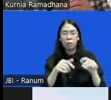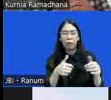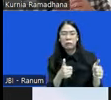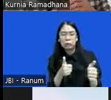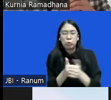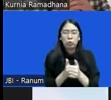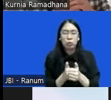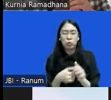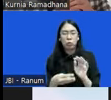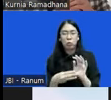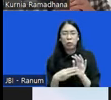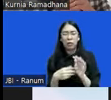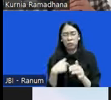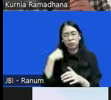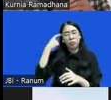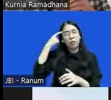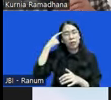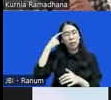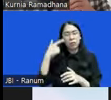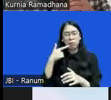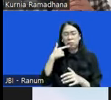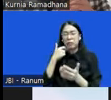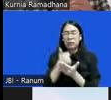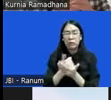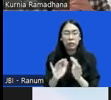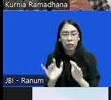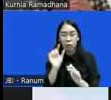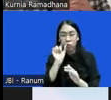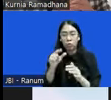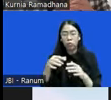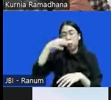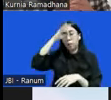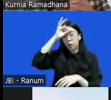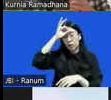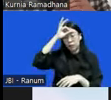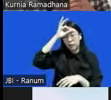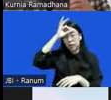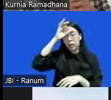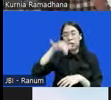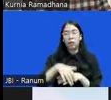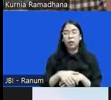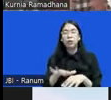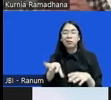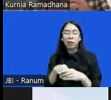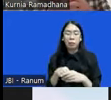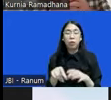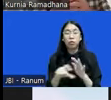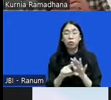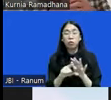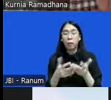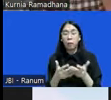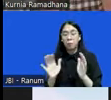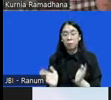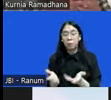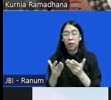urusan yang saya rasa tidak begitu penting untuk kepolisian ada di sana. Misalnya soal pengangkatan penyidik,